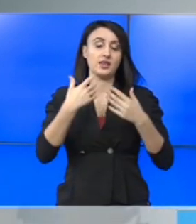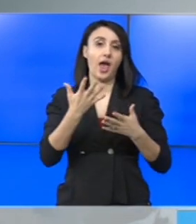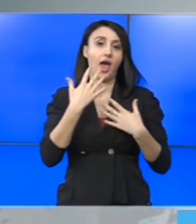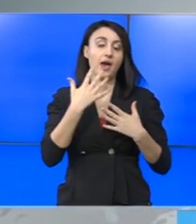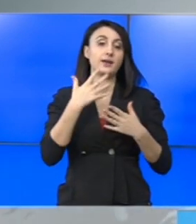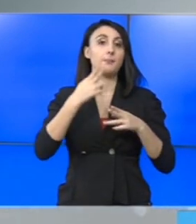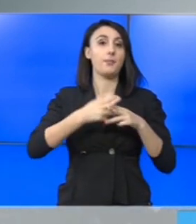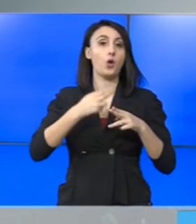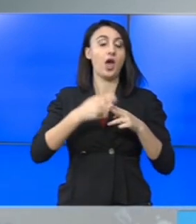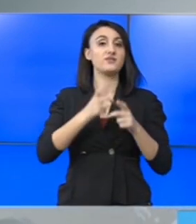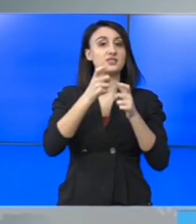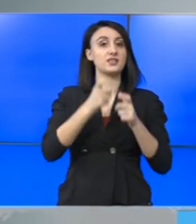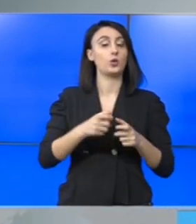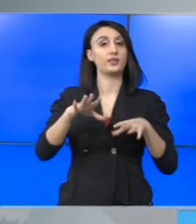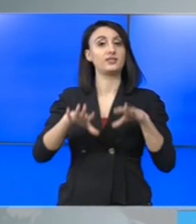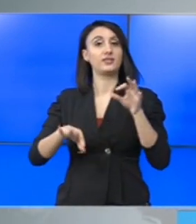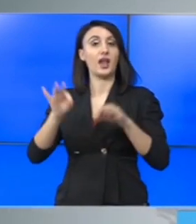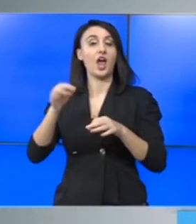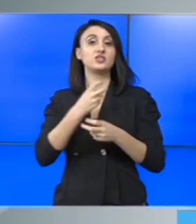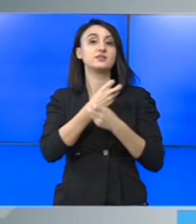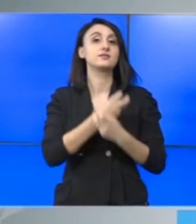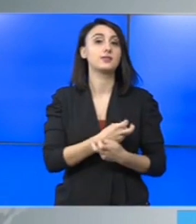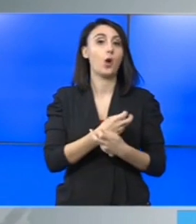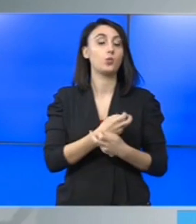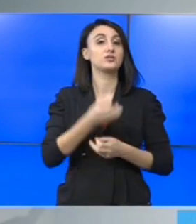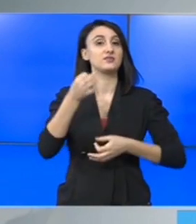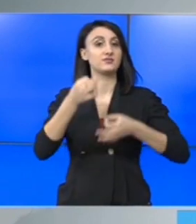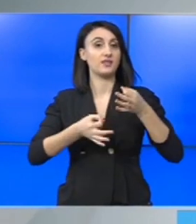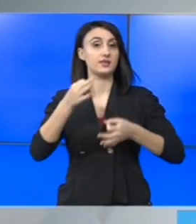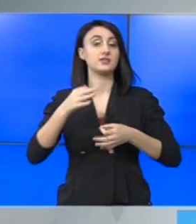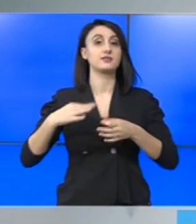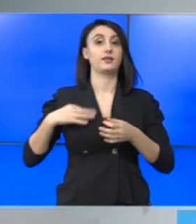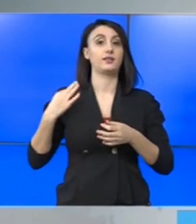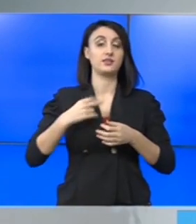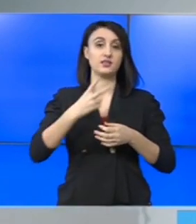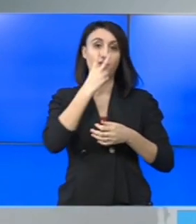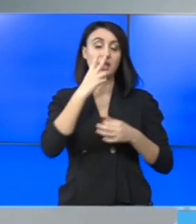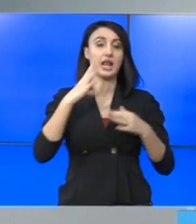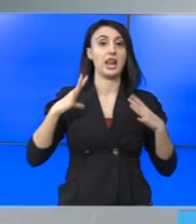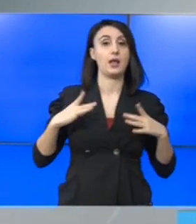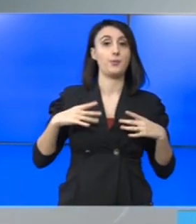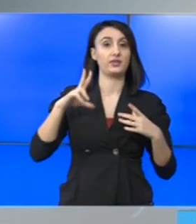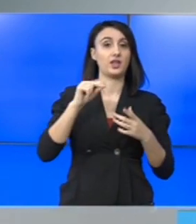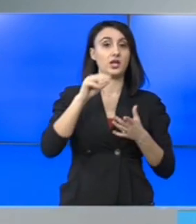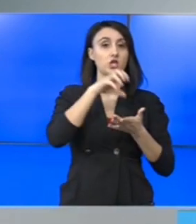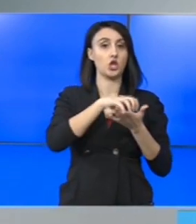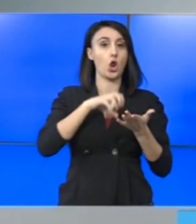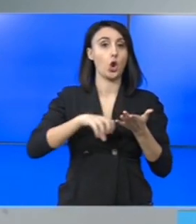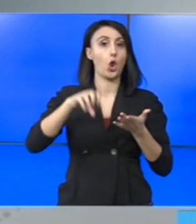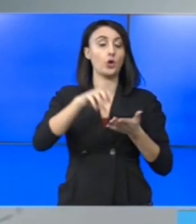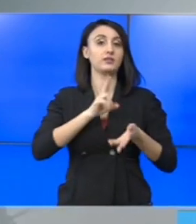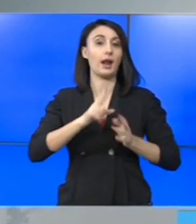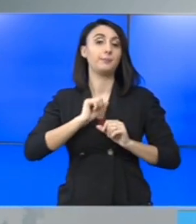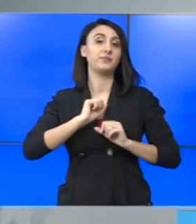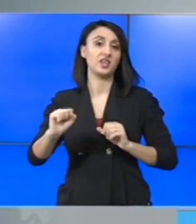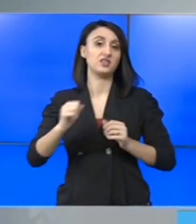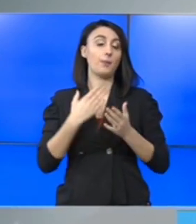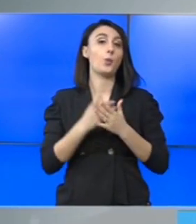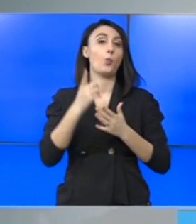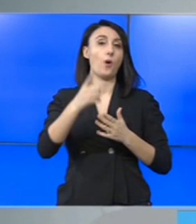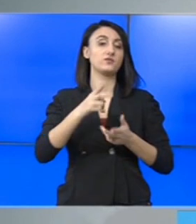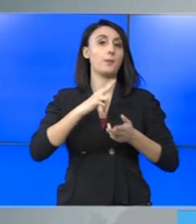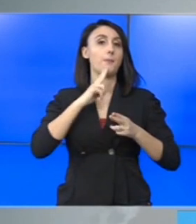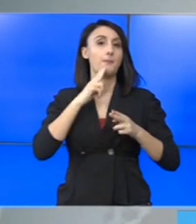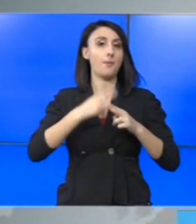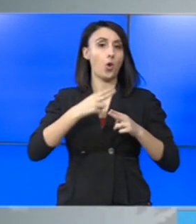pacienților în saloanele de triaj pe scaune. În statistica de la Sănătate figurează libere 30 de locuri de terapie intensivă pentru astfel de bolnavi.